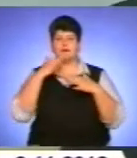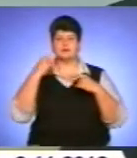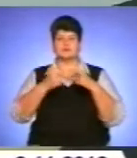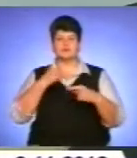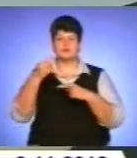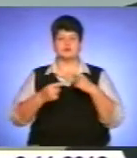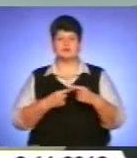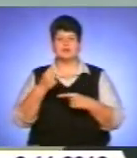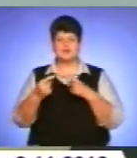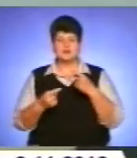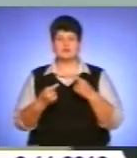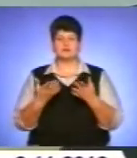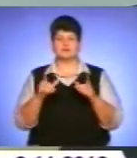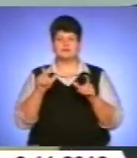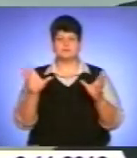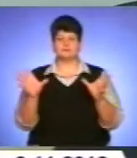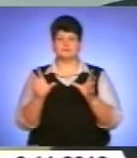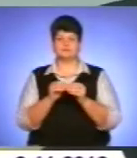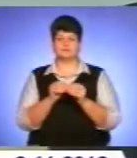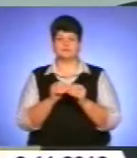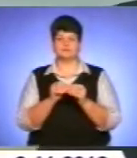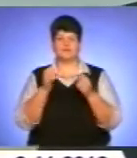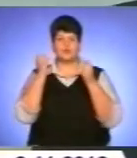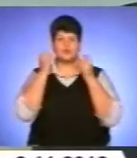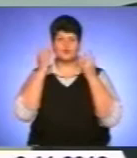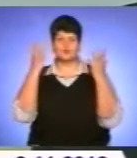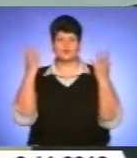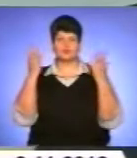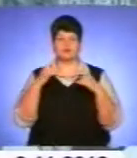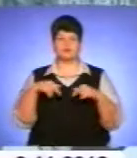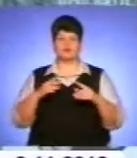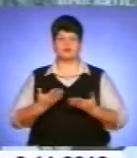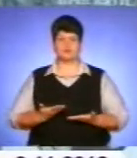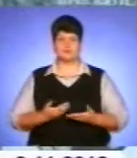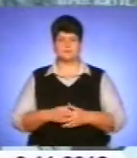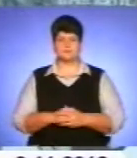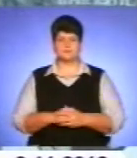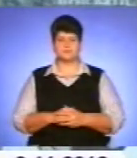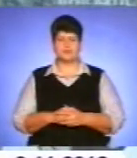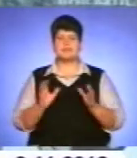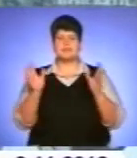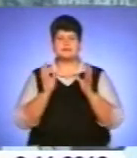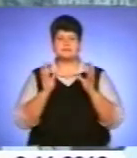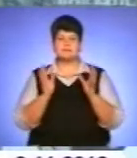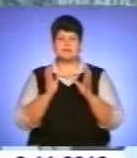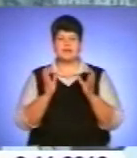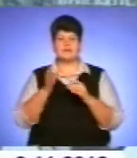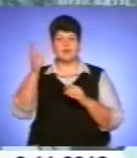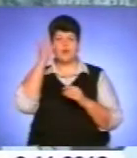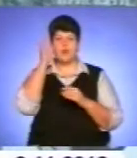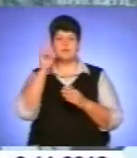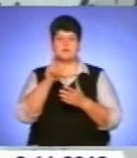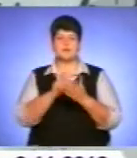десятки поколінь крокують в нашому культурному і культурологічному житті. На зберіганні в Наково-довідковій бібліотеці